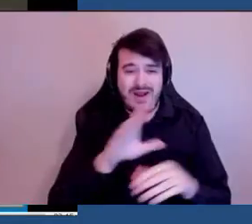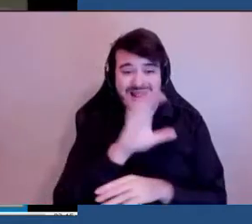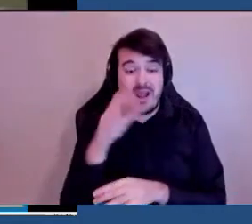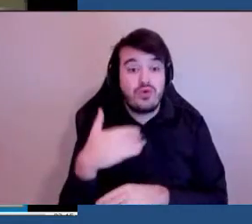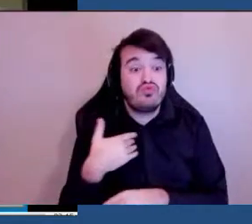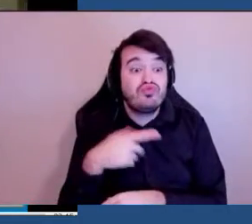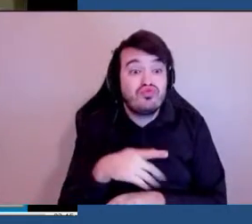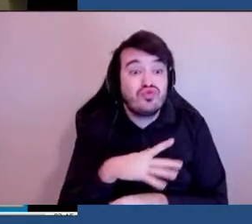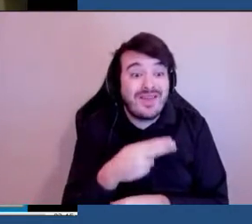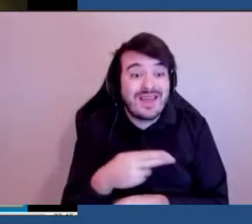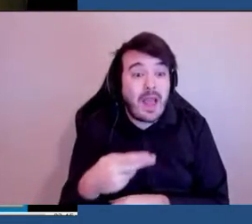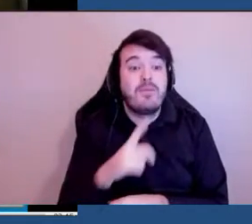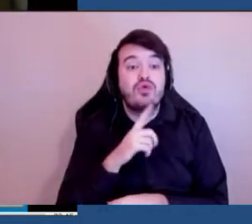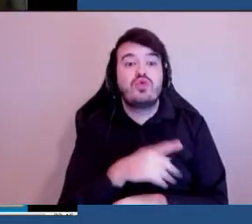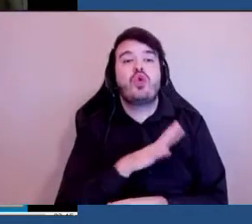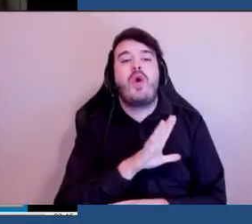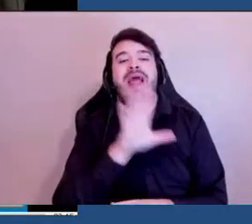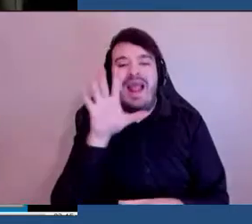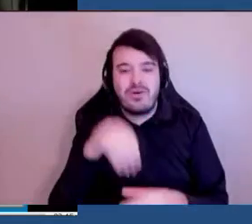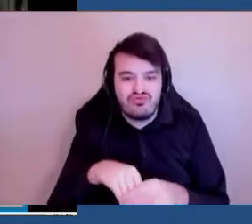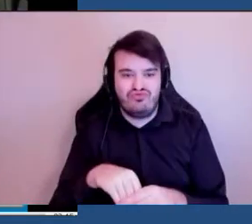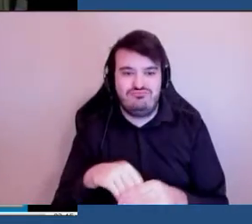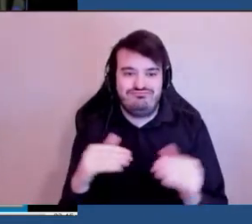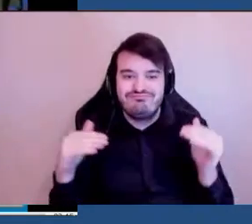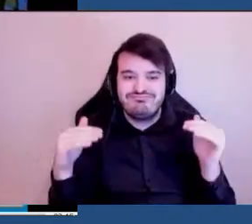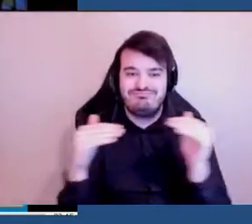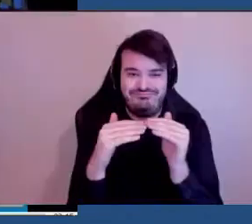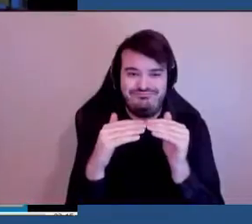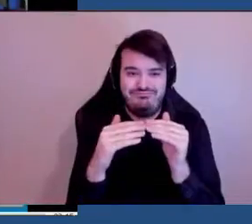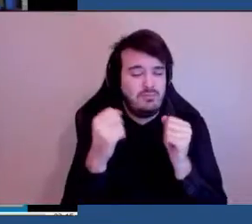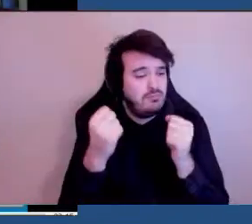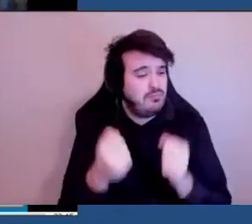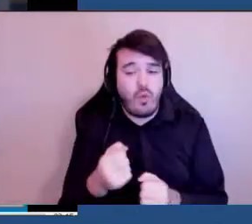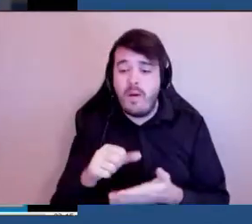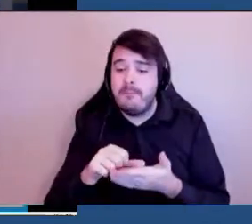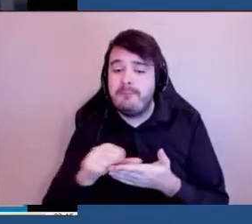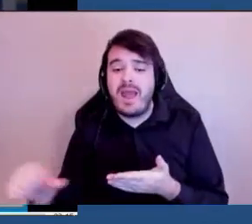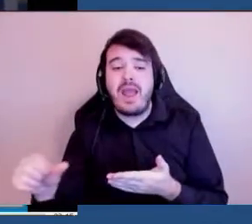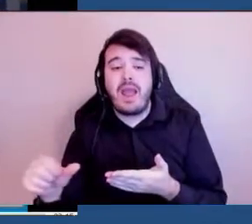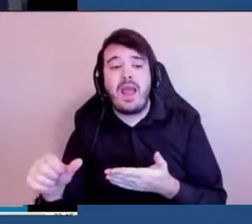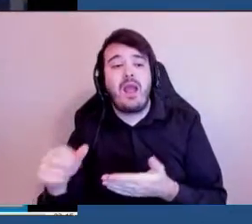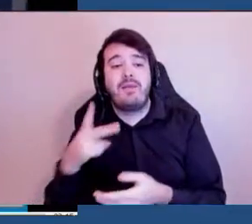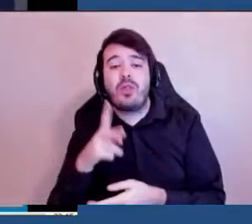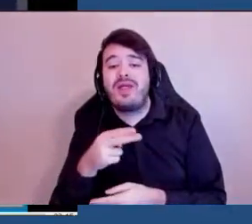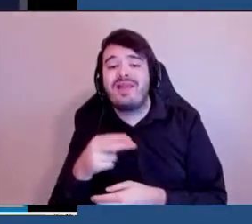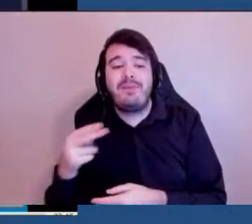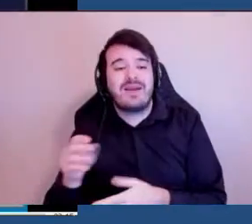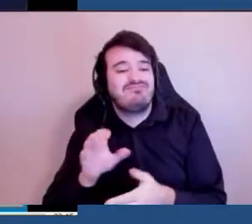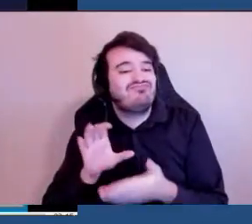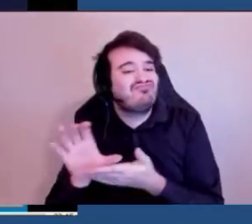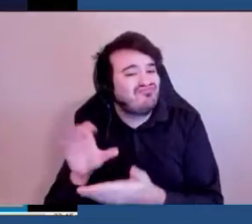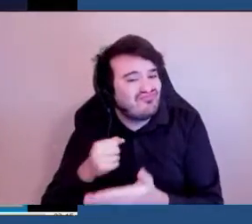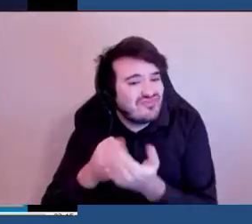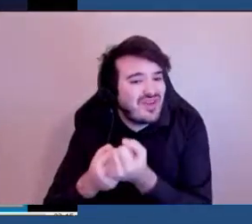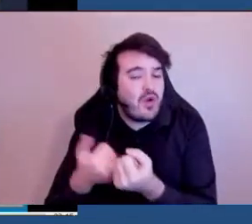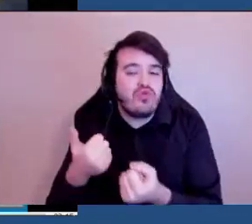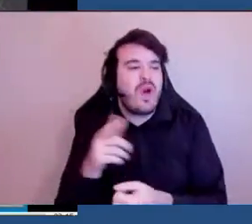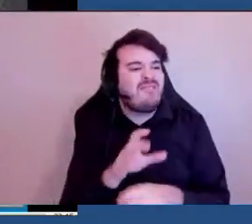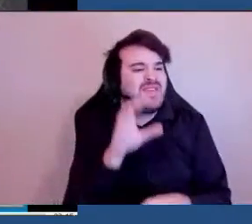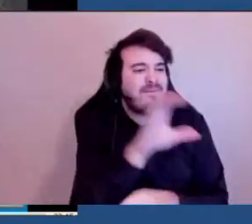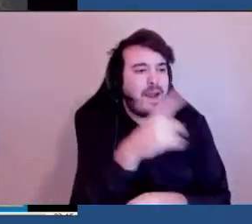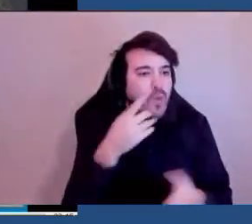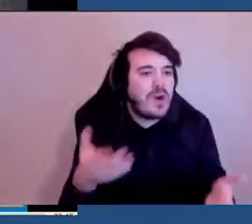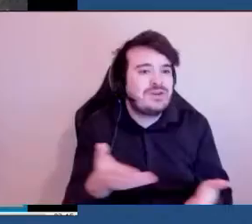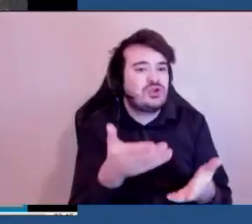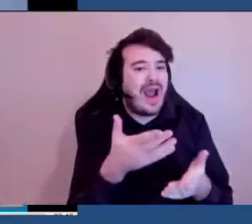inclus, que ce soit à travers un paiement unique aux personnes handicapées ou des investissements pour augmenter des opportunités